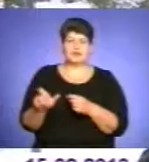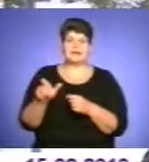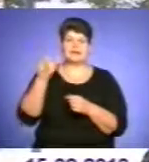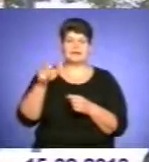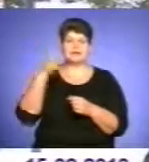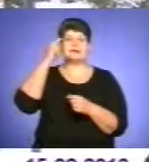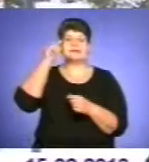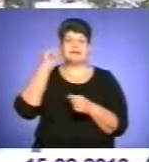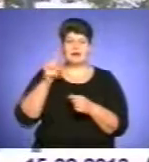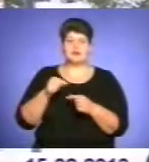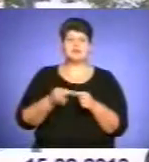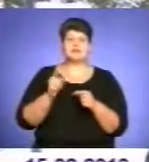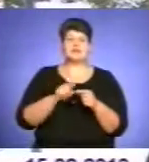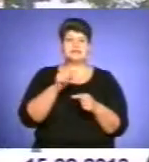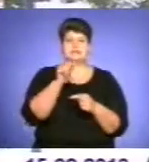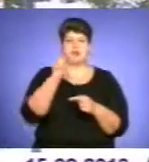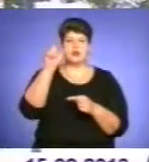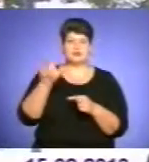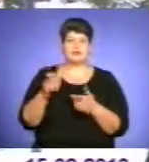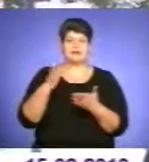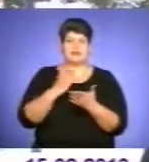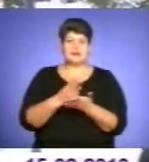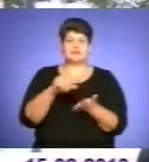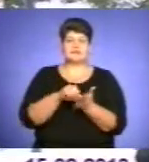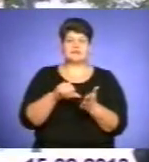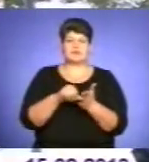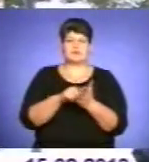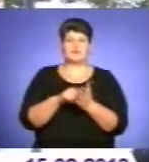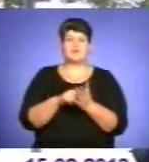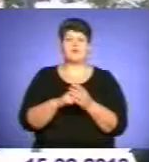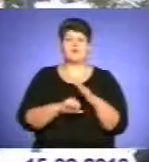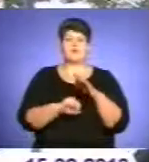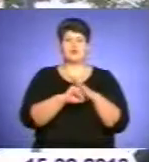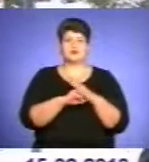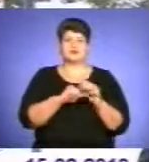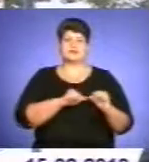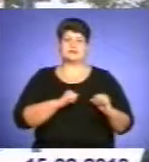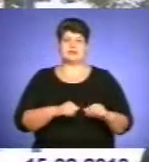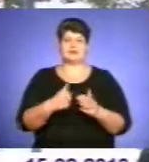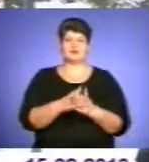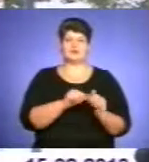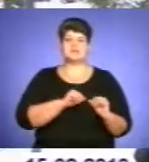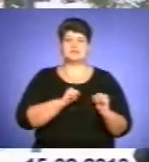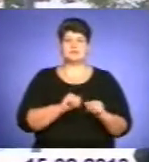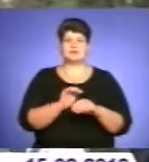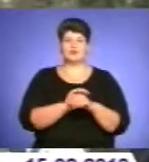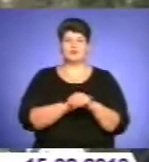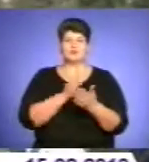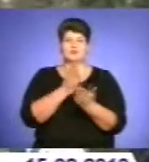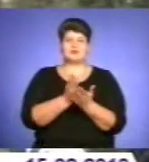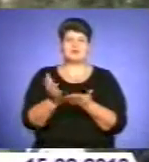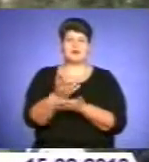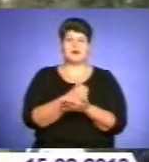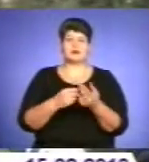що саме ця людина справді є представником фонду «Серце до серця» і з благодійною метою збирає ці кошти. Є